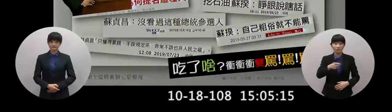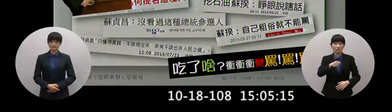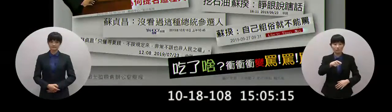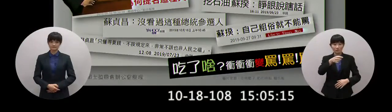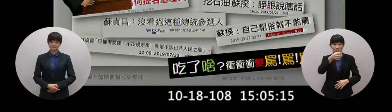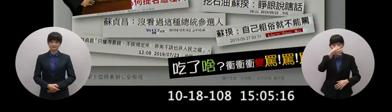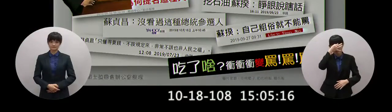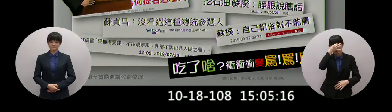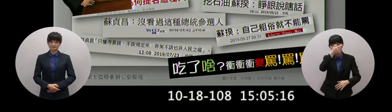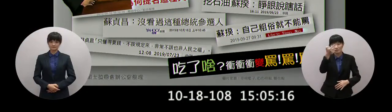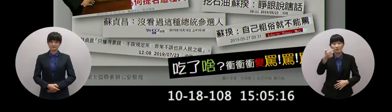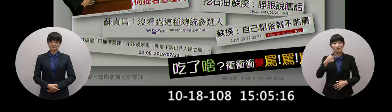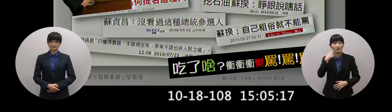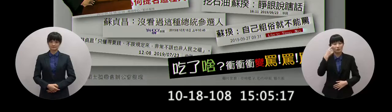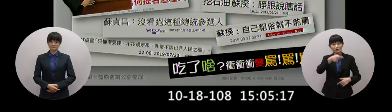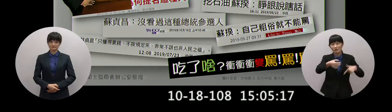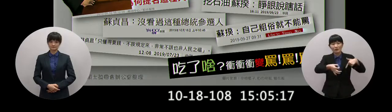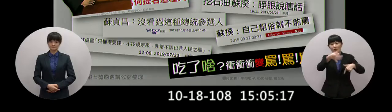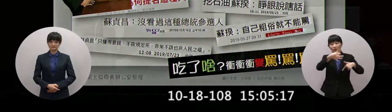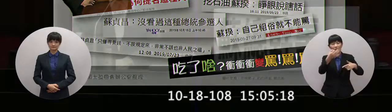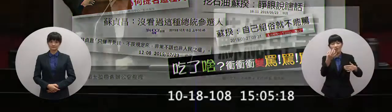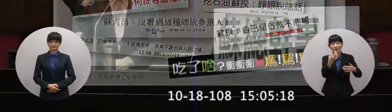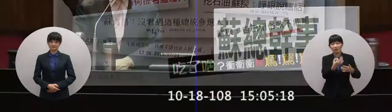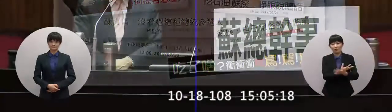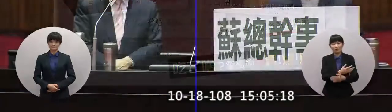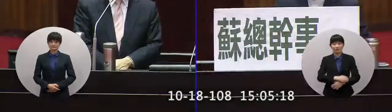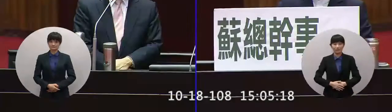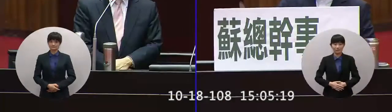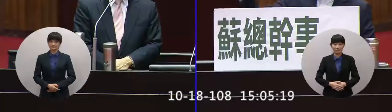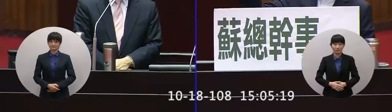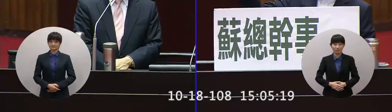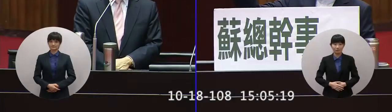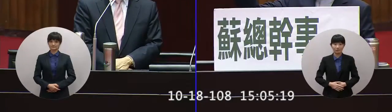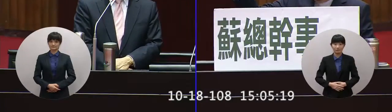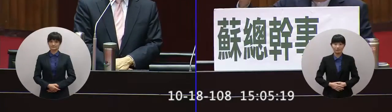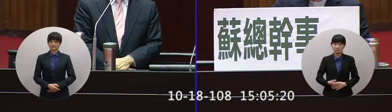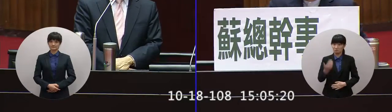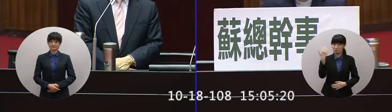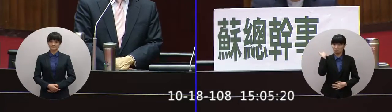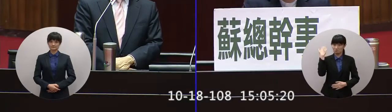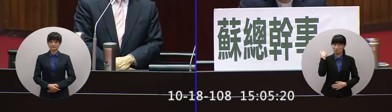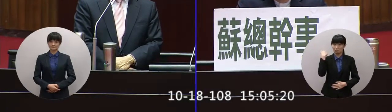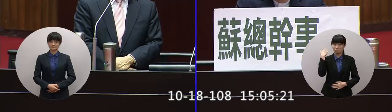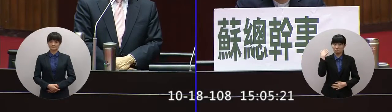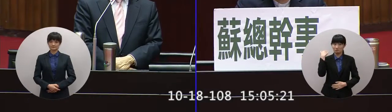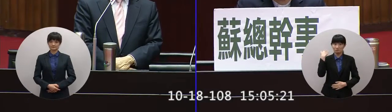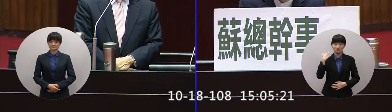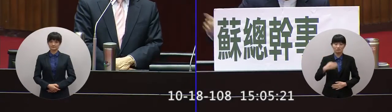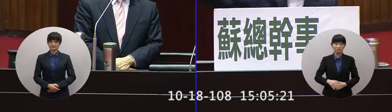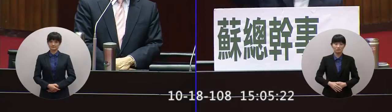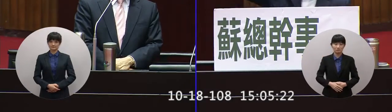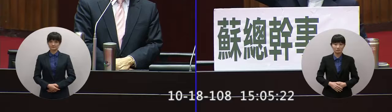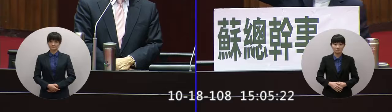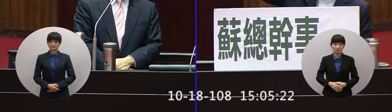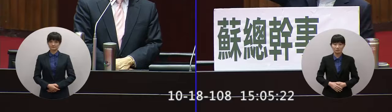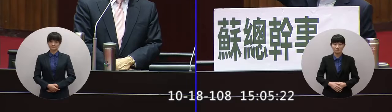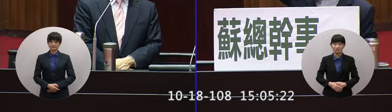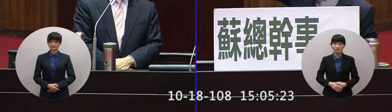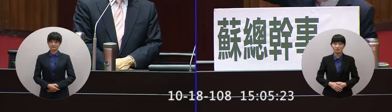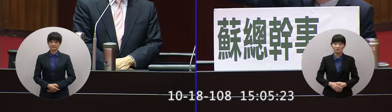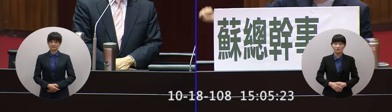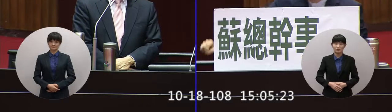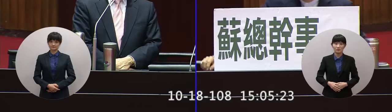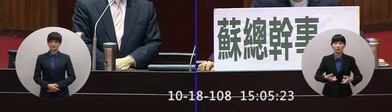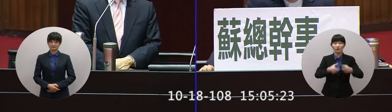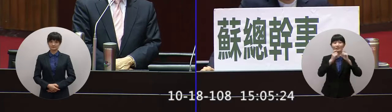沒計程來看蘇院長怎麼說過去你你要怎麼我們